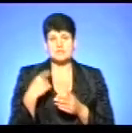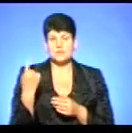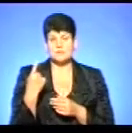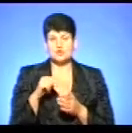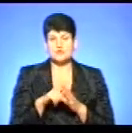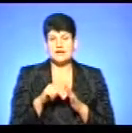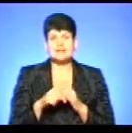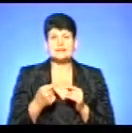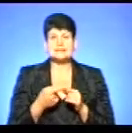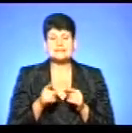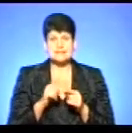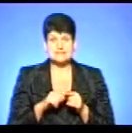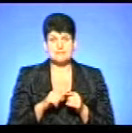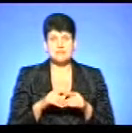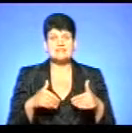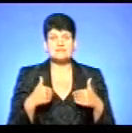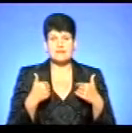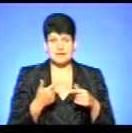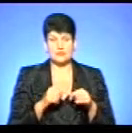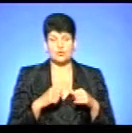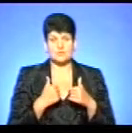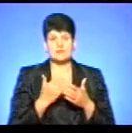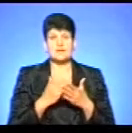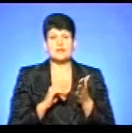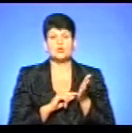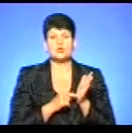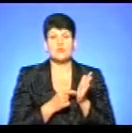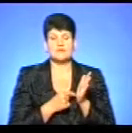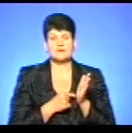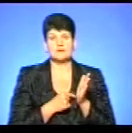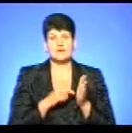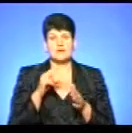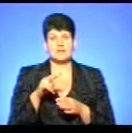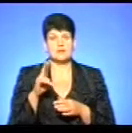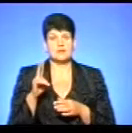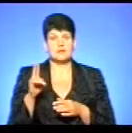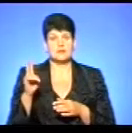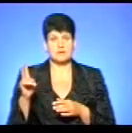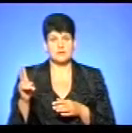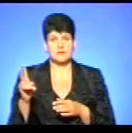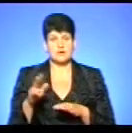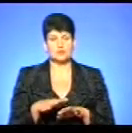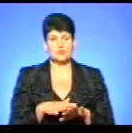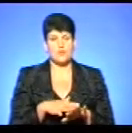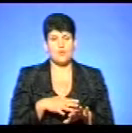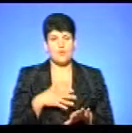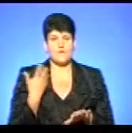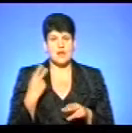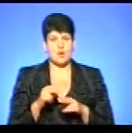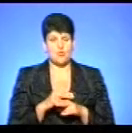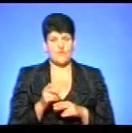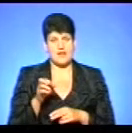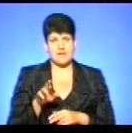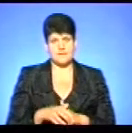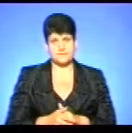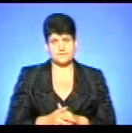'язкова умова, при зверненні на комісію є довідка лікарсько-консультивної комісії про довготривале лікування. Отож